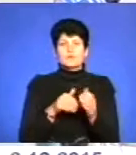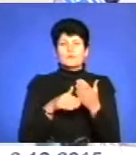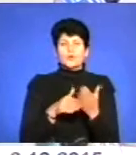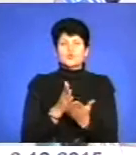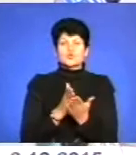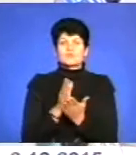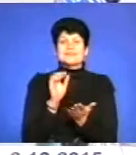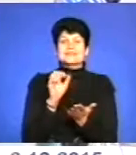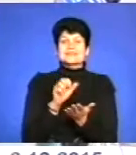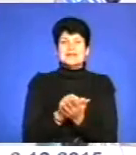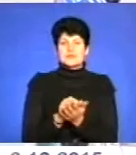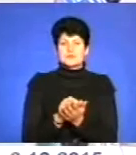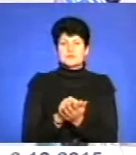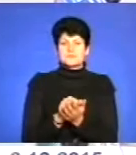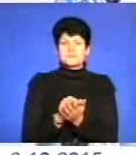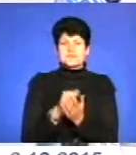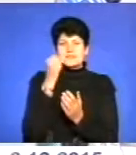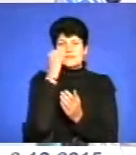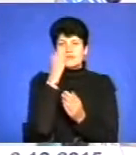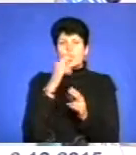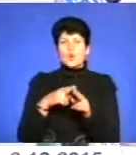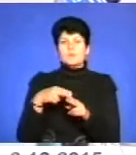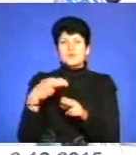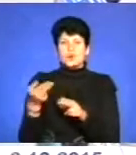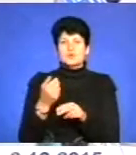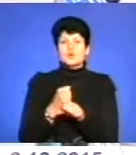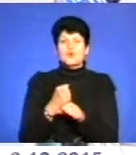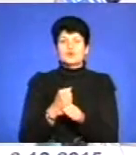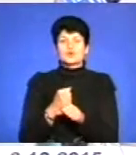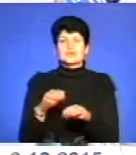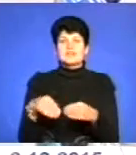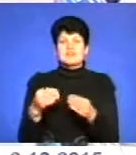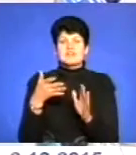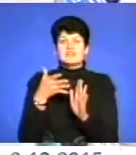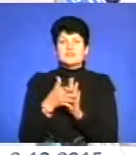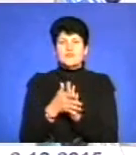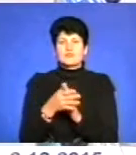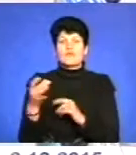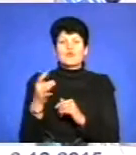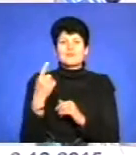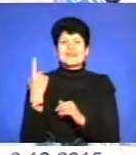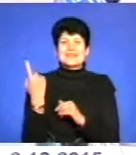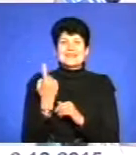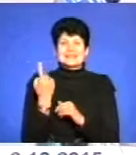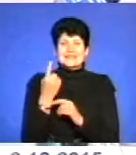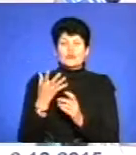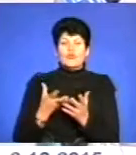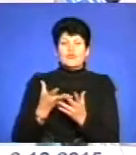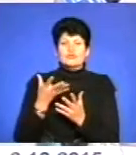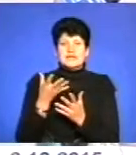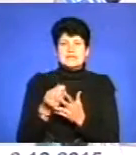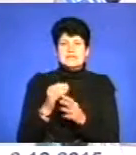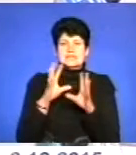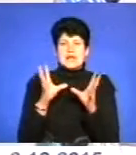зайнятості завдяки компенсації роботодавцям витрат у розмірі єдиного унеску на загально